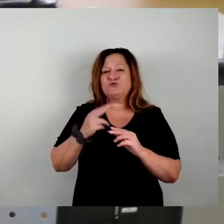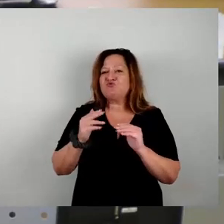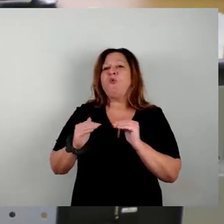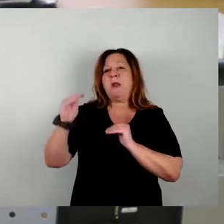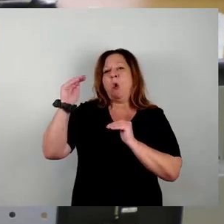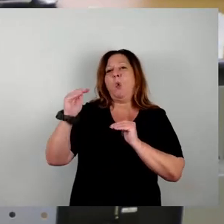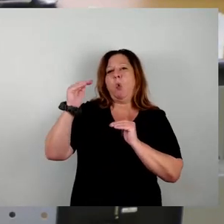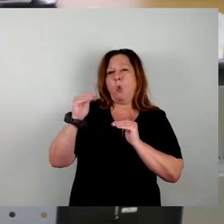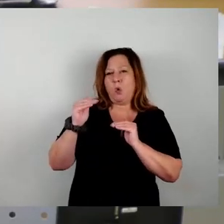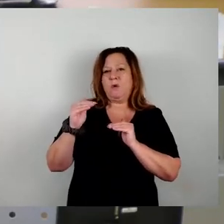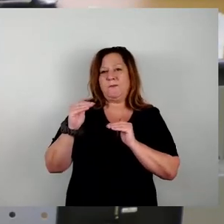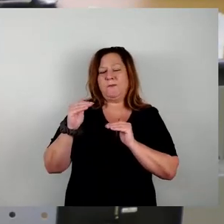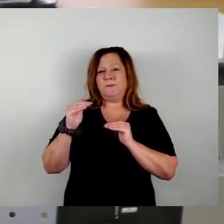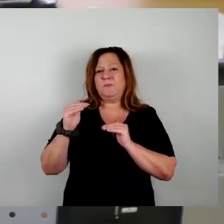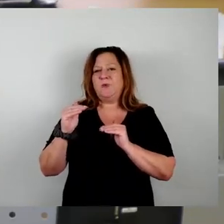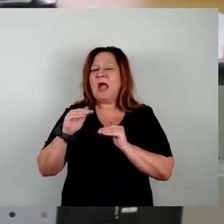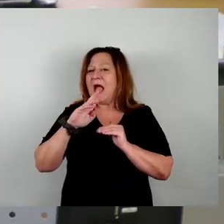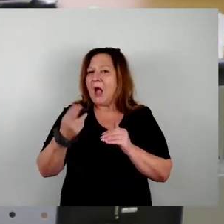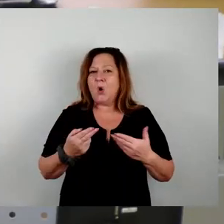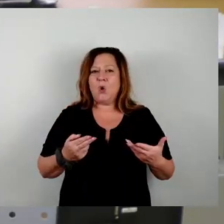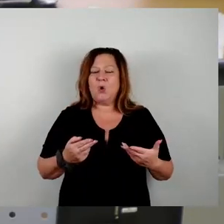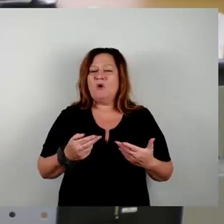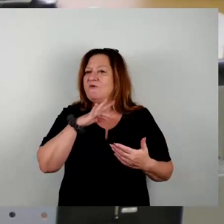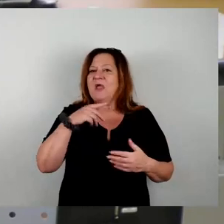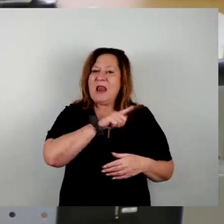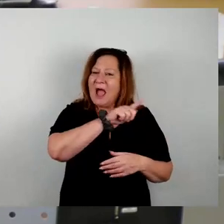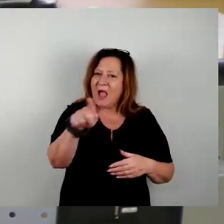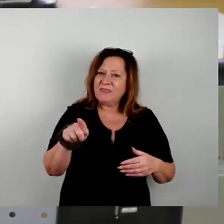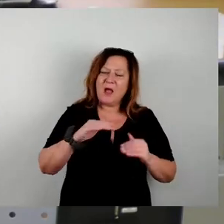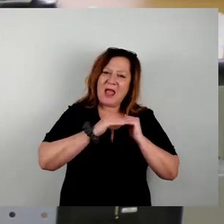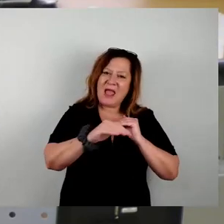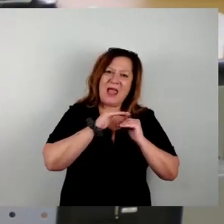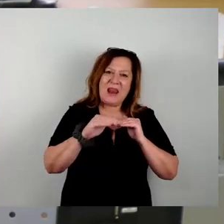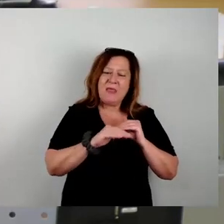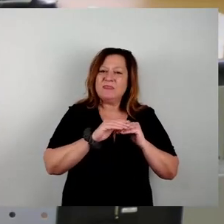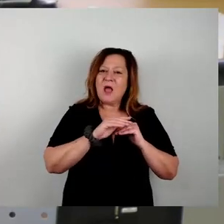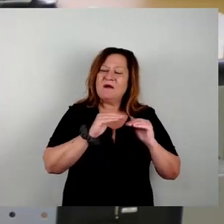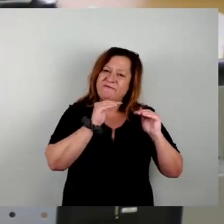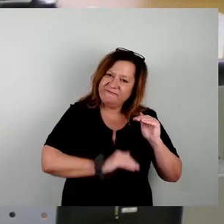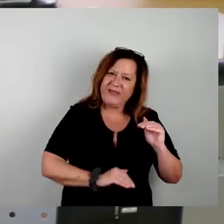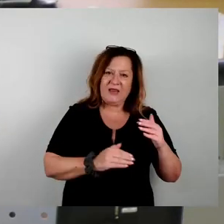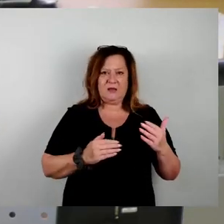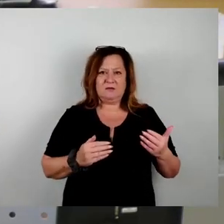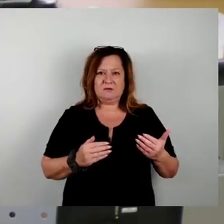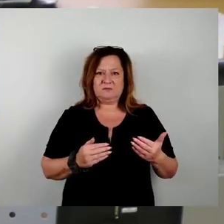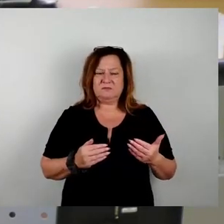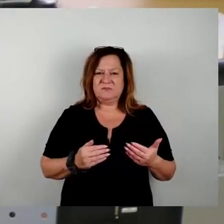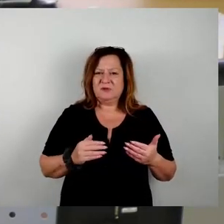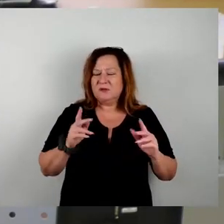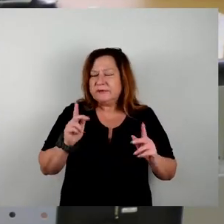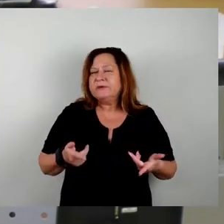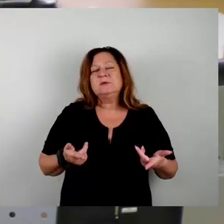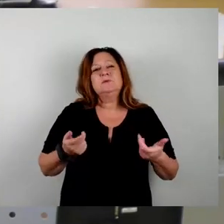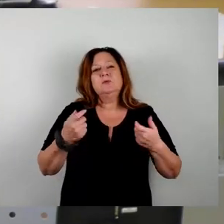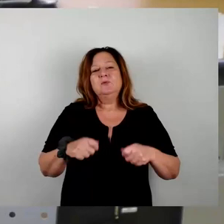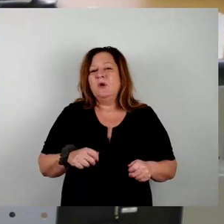dem, den man in vielen anderen Ländern zahlt, sowieso. Und da ist es letztlich die Frage gewesen, gehen wir darauf